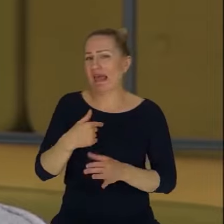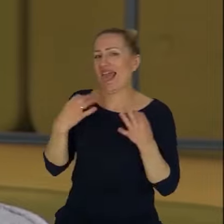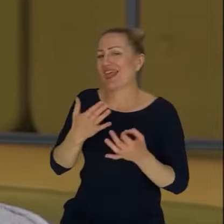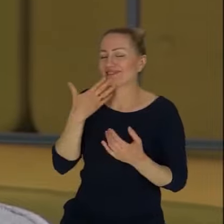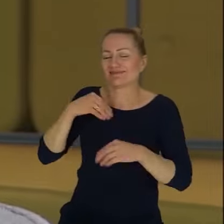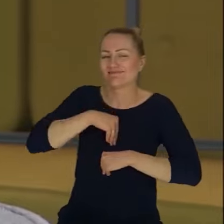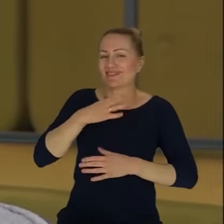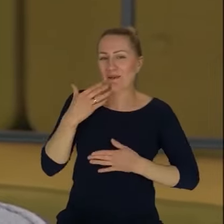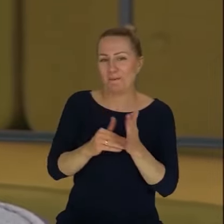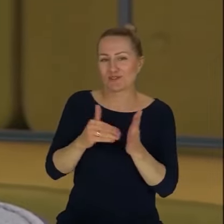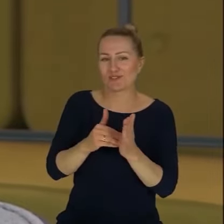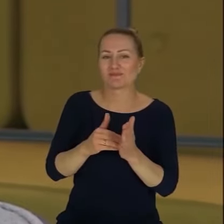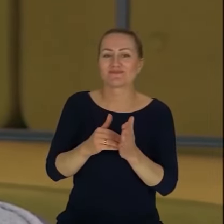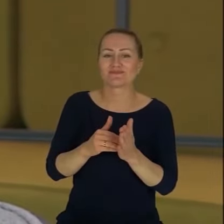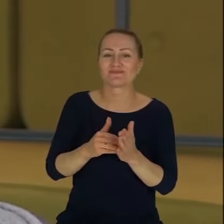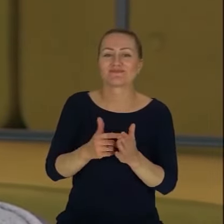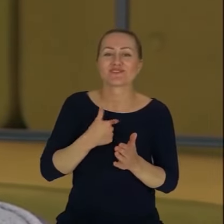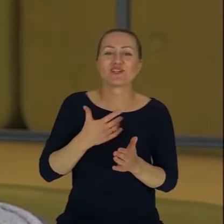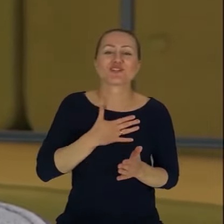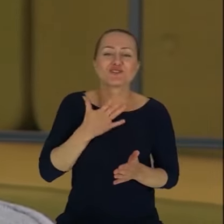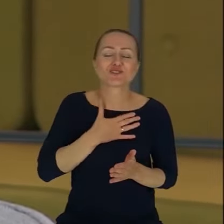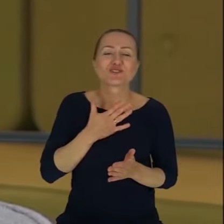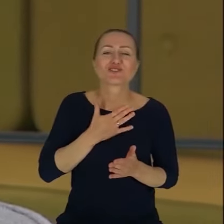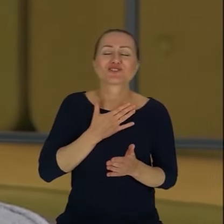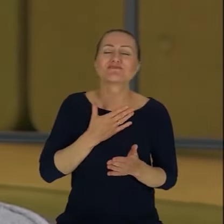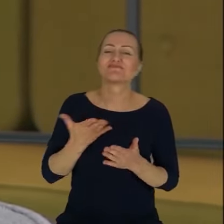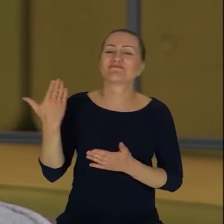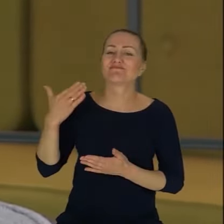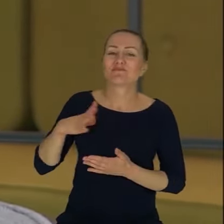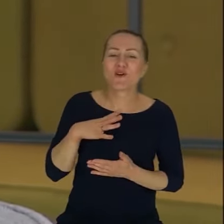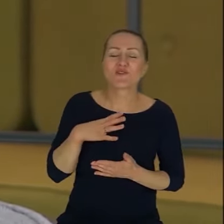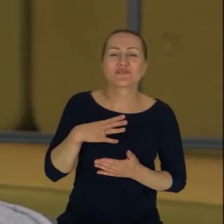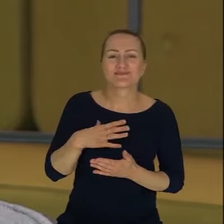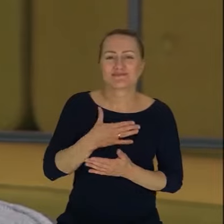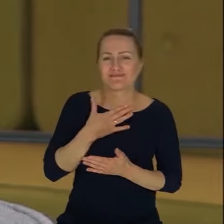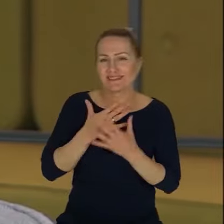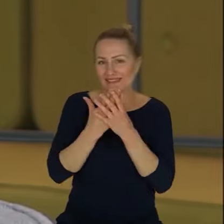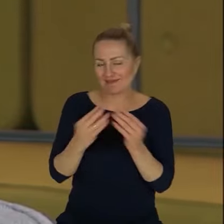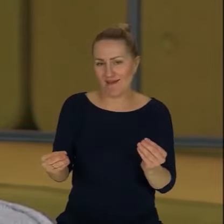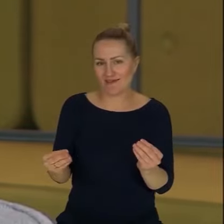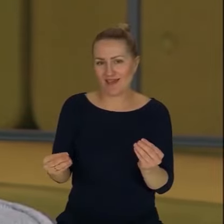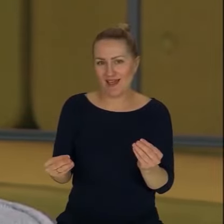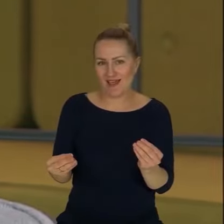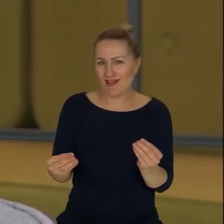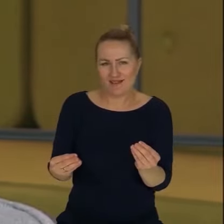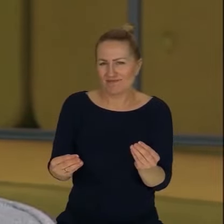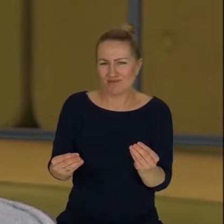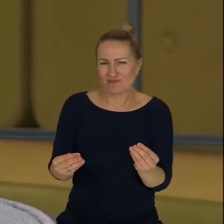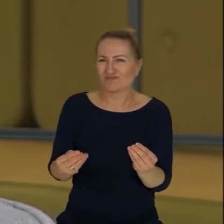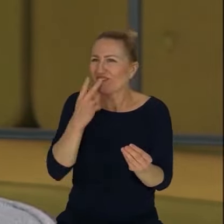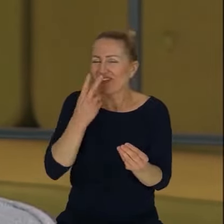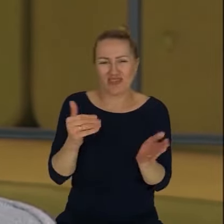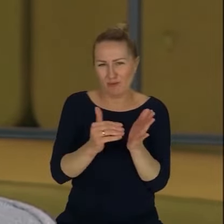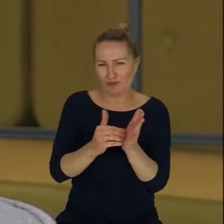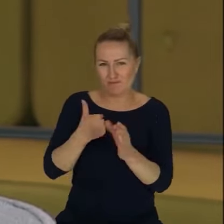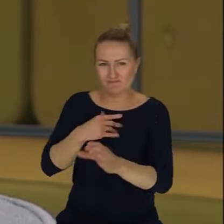Przechodzę utratę sensu udzielania się w social mediach, ale to może trwa chwilę tylko.